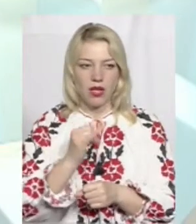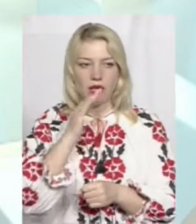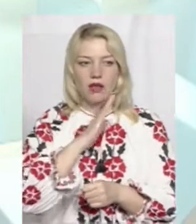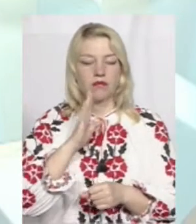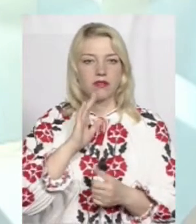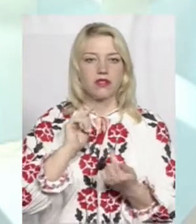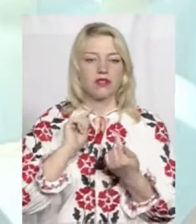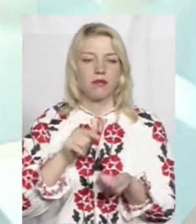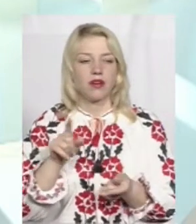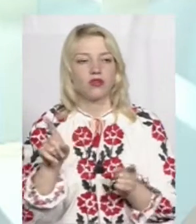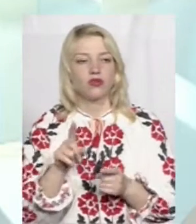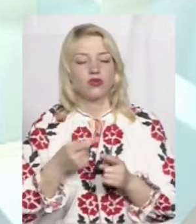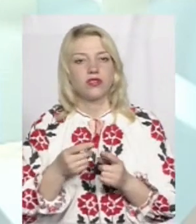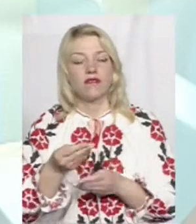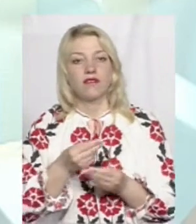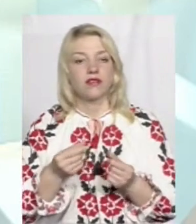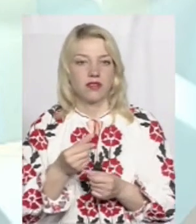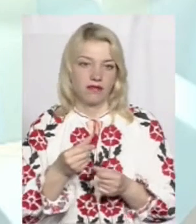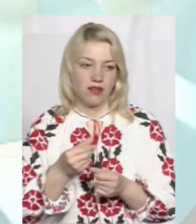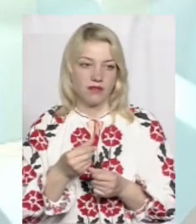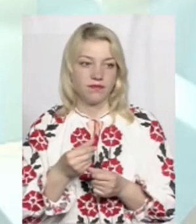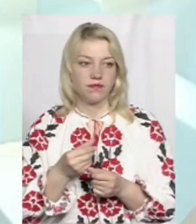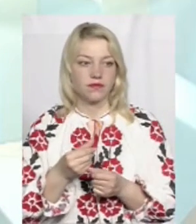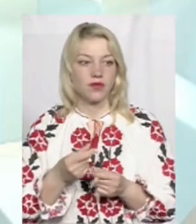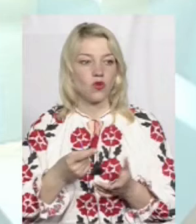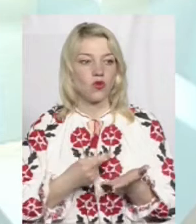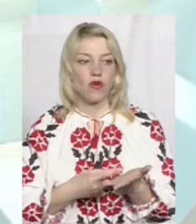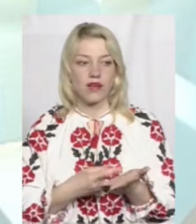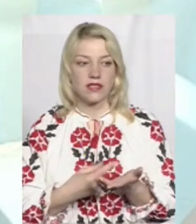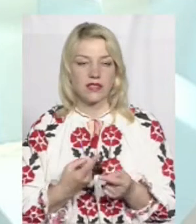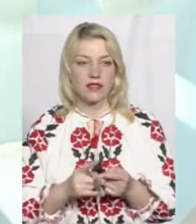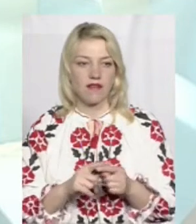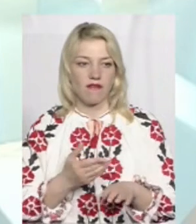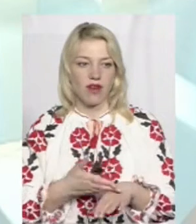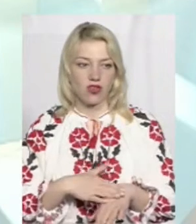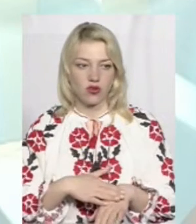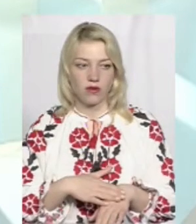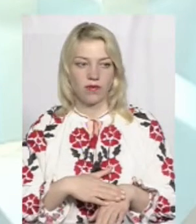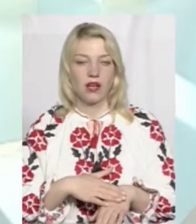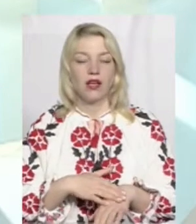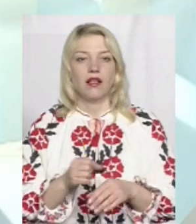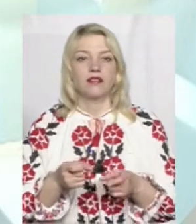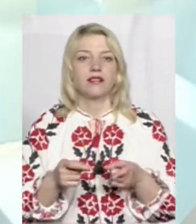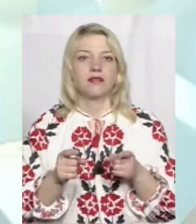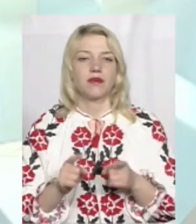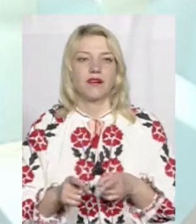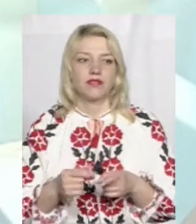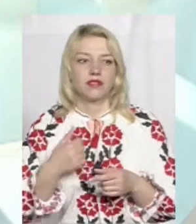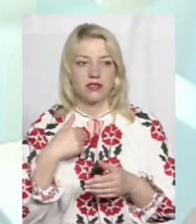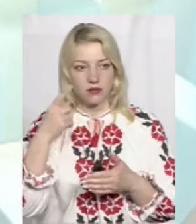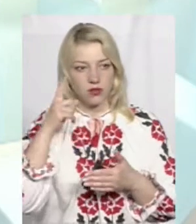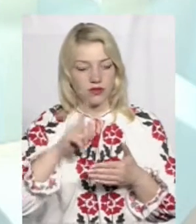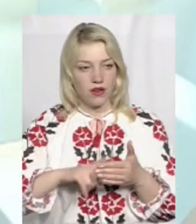заперечують про те, що це фіктивно, довести це важко. Ну, насправді я таки